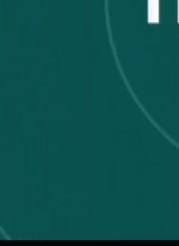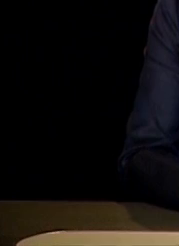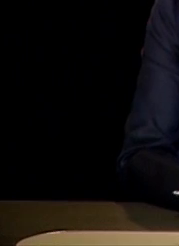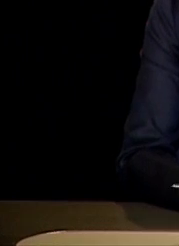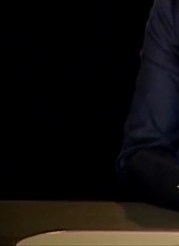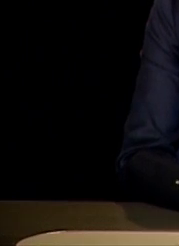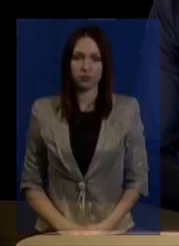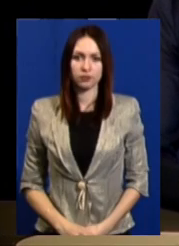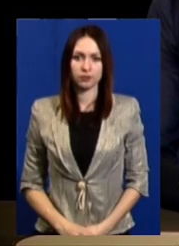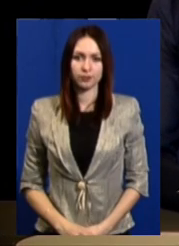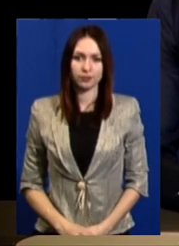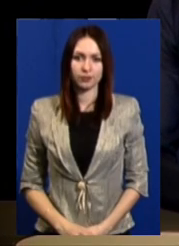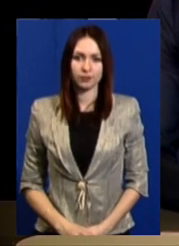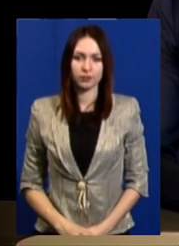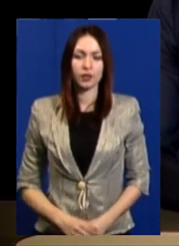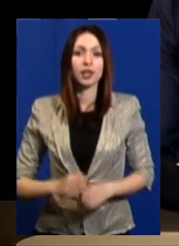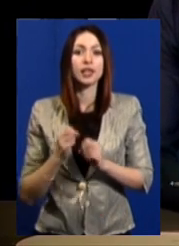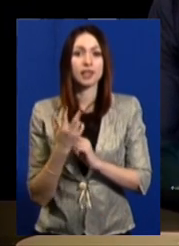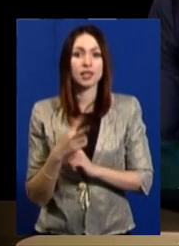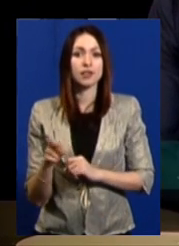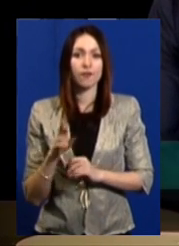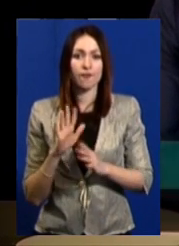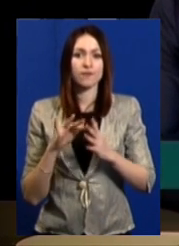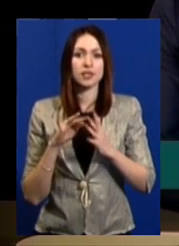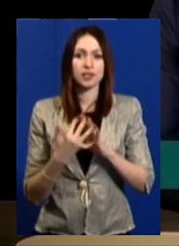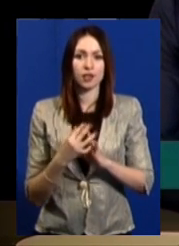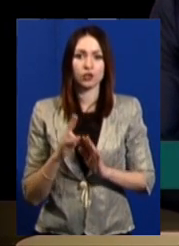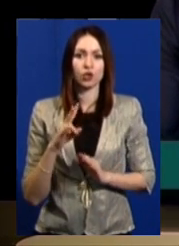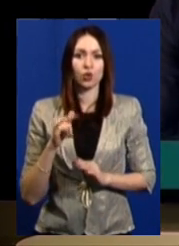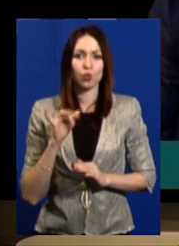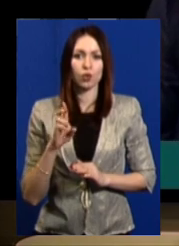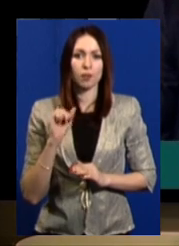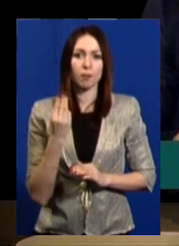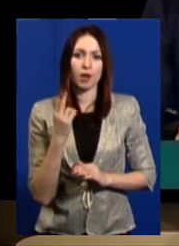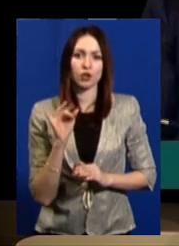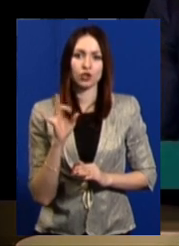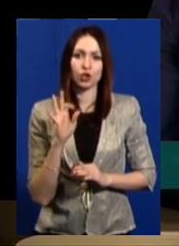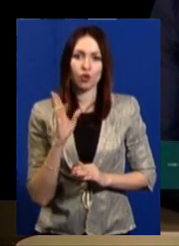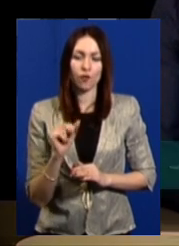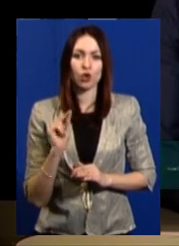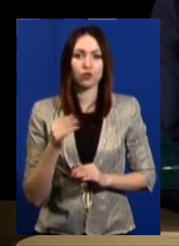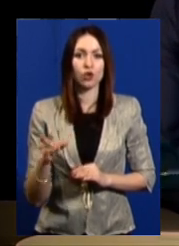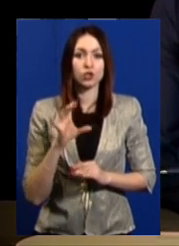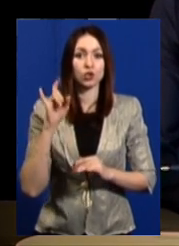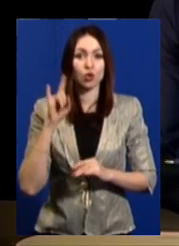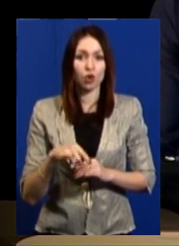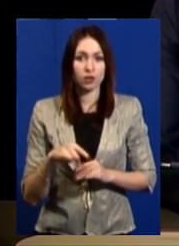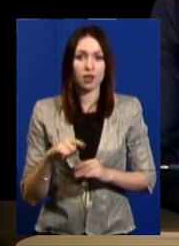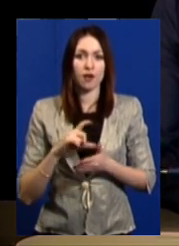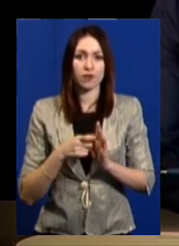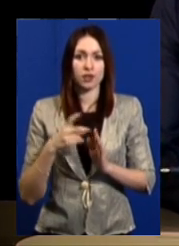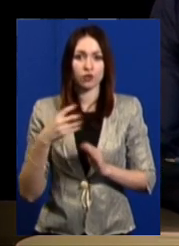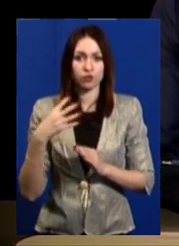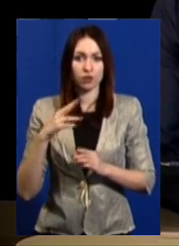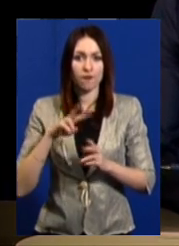Музика 13 січня у селищі Клугино-Башкирівка Чугуївського району з вікна квартири на 4-му поверсі випав 5